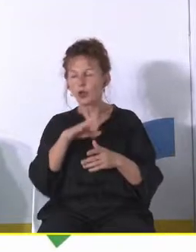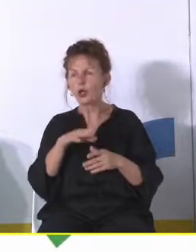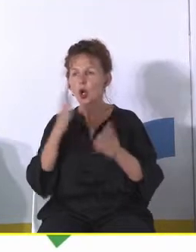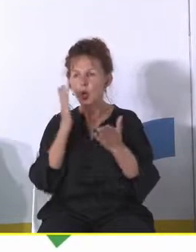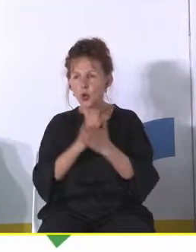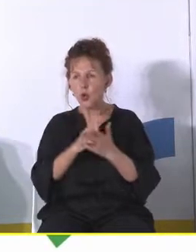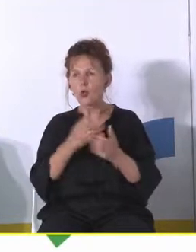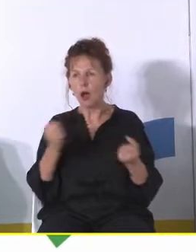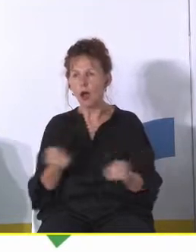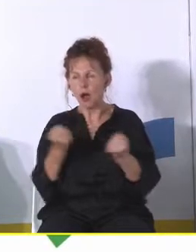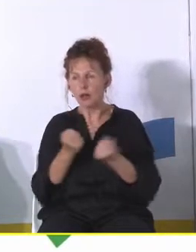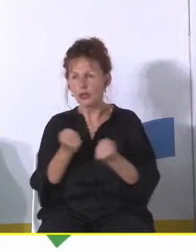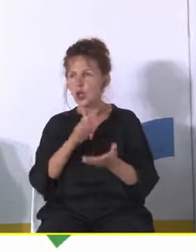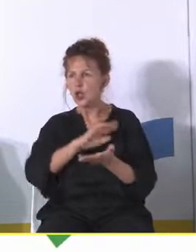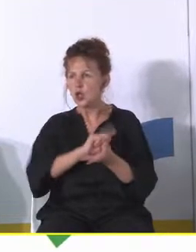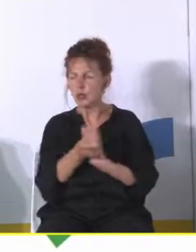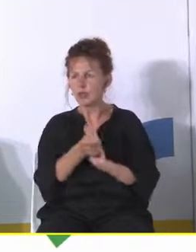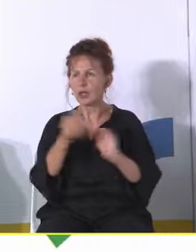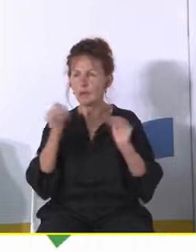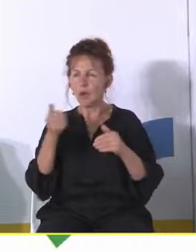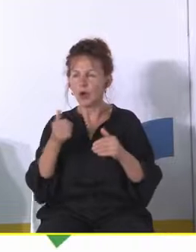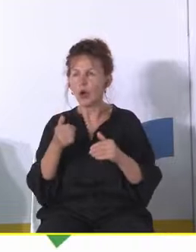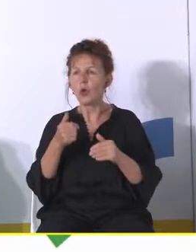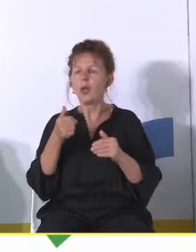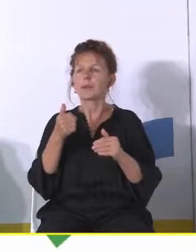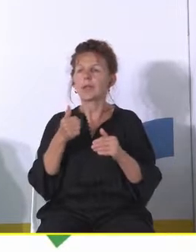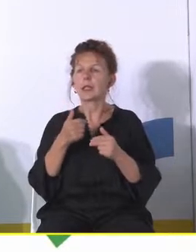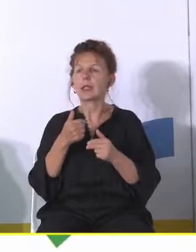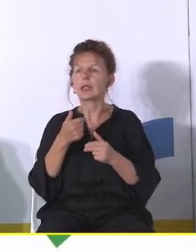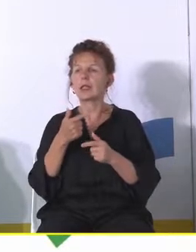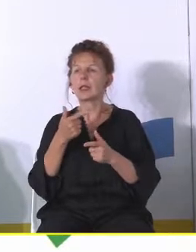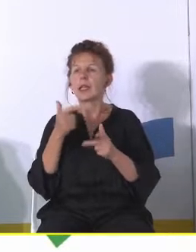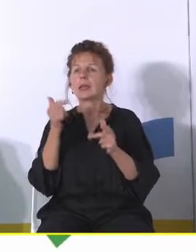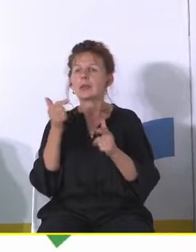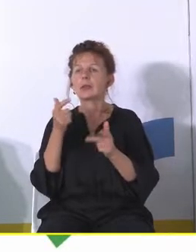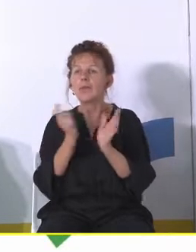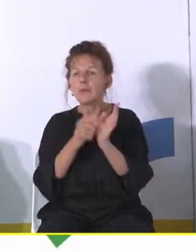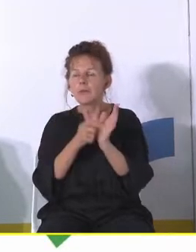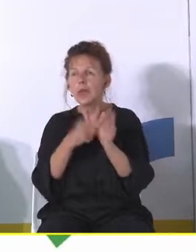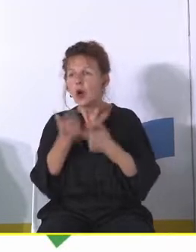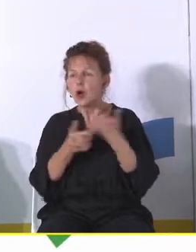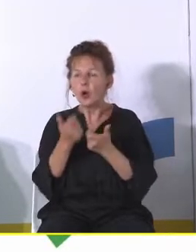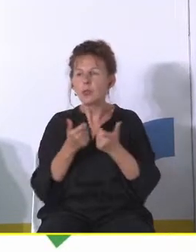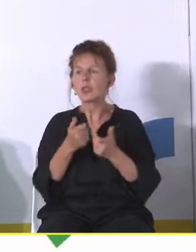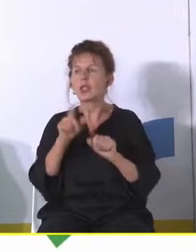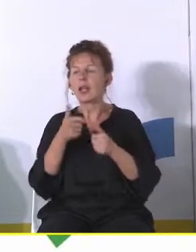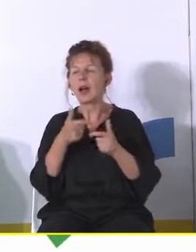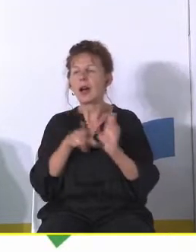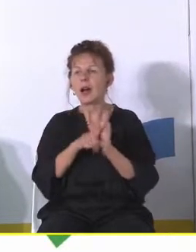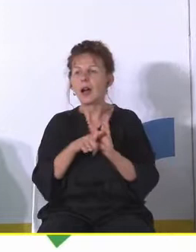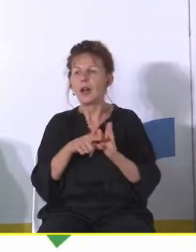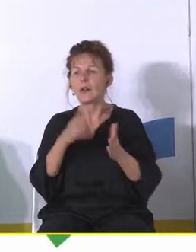zaktywizowały są w stanie dużo szybciej zareagować na rodzące się potrzeby w zależności a będzie tych sytuacji coraz więcej więc wydaje mi się że